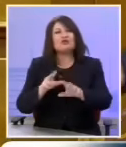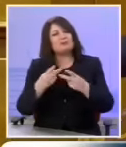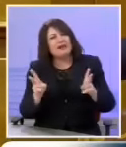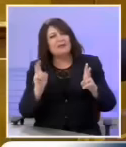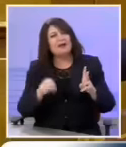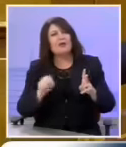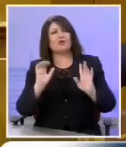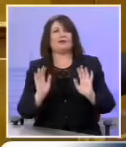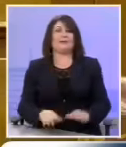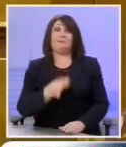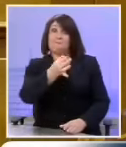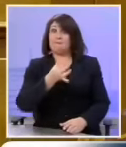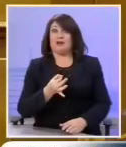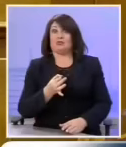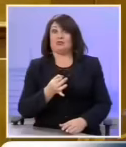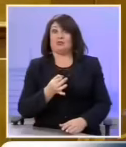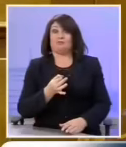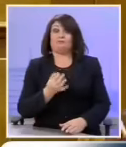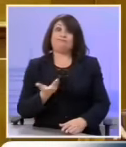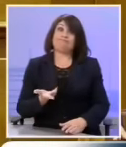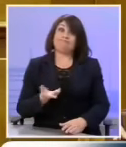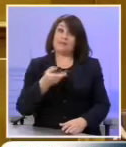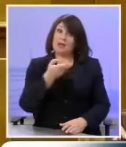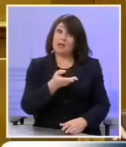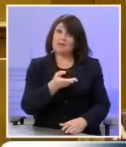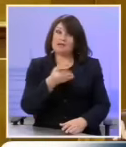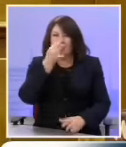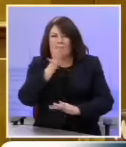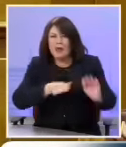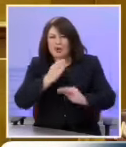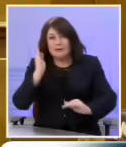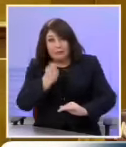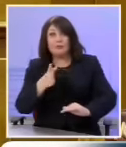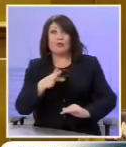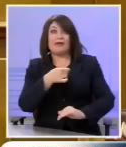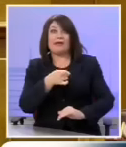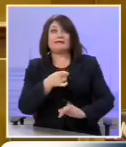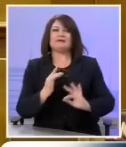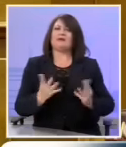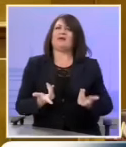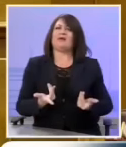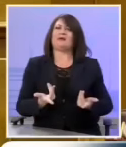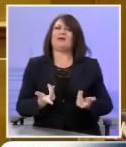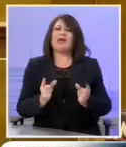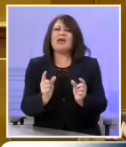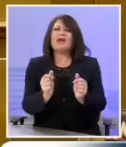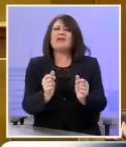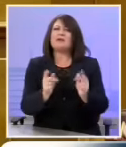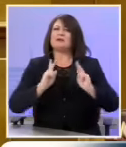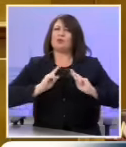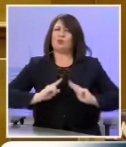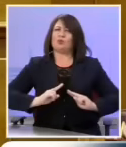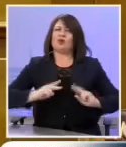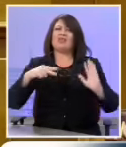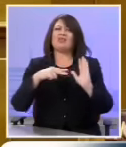Και πείτε εσείς που είστε οι αντίπαλοι της διαπλοκής γιατί ικανοποιείστε με τις ρυθμίσεις του